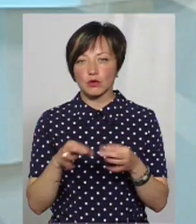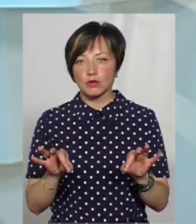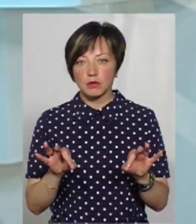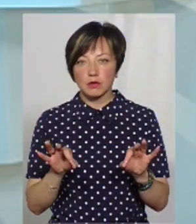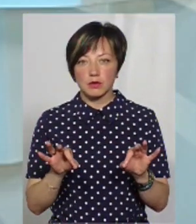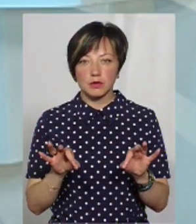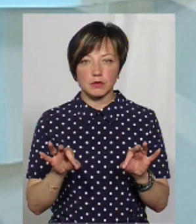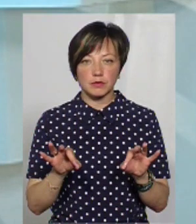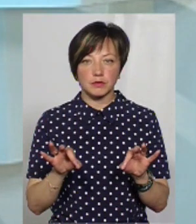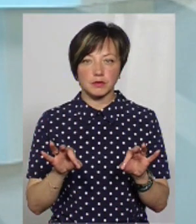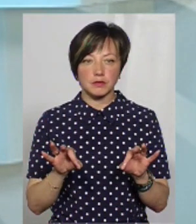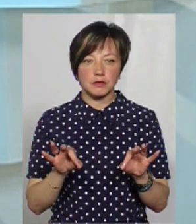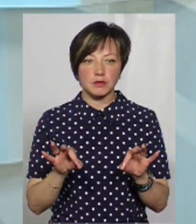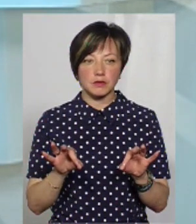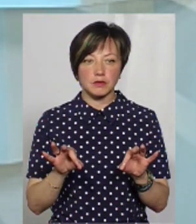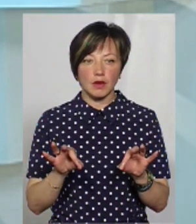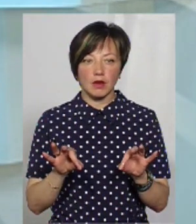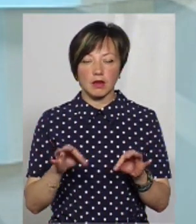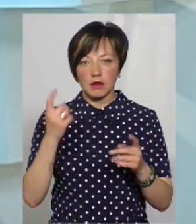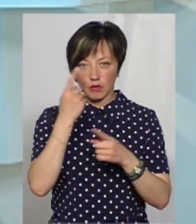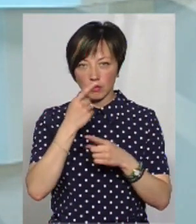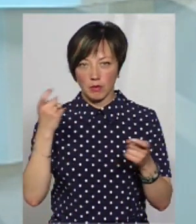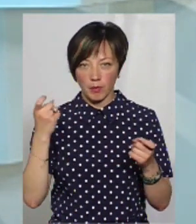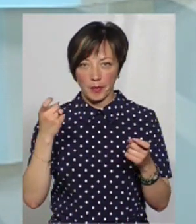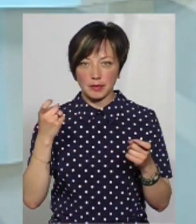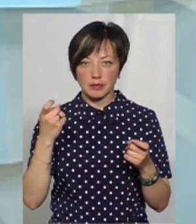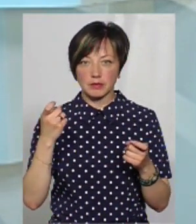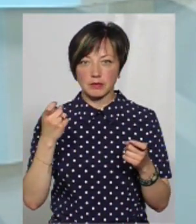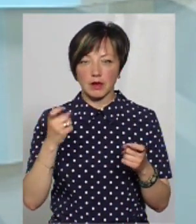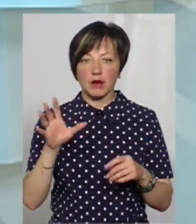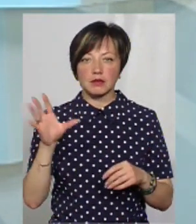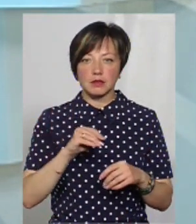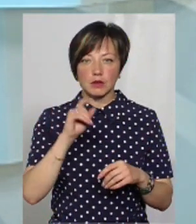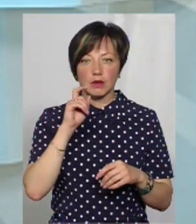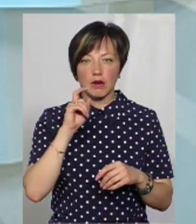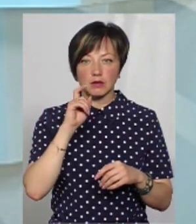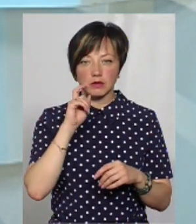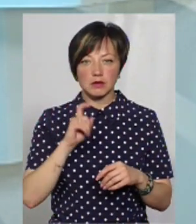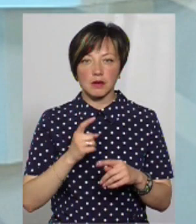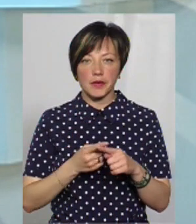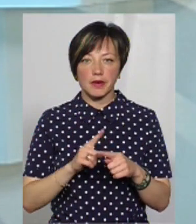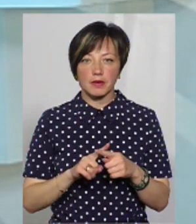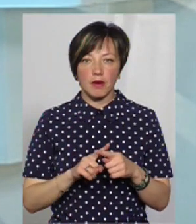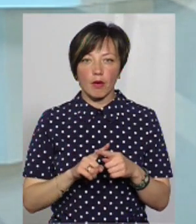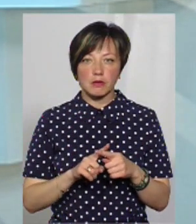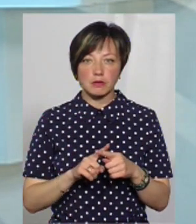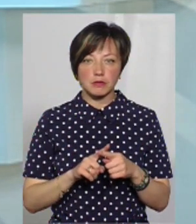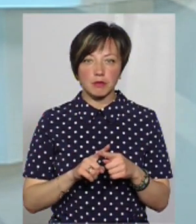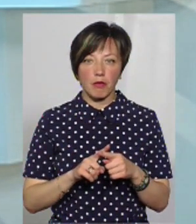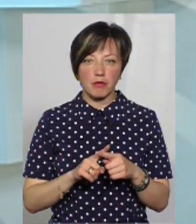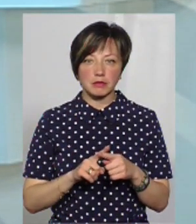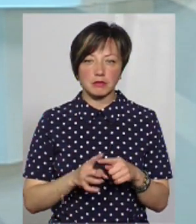доступні. Зрозуміло, що інформацію потрібно брати не тільки на всеукраїнських, але й на регіональних